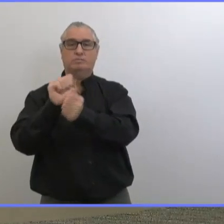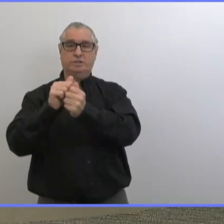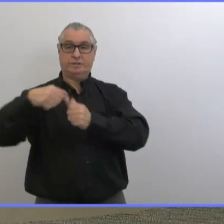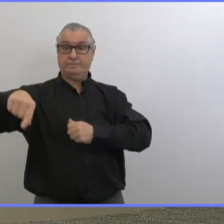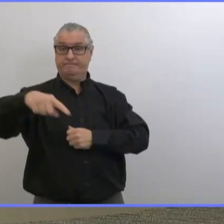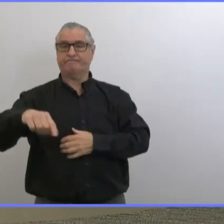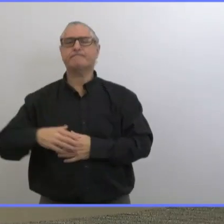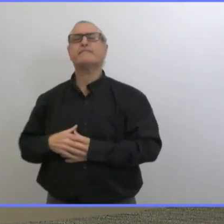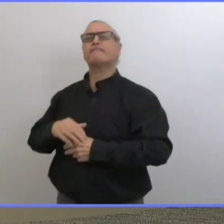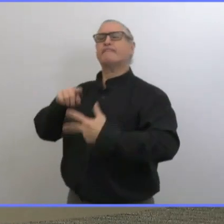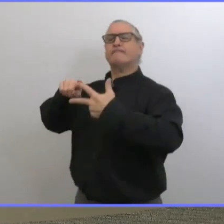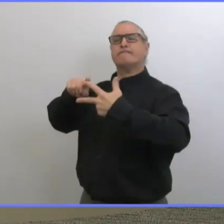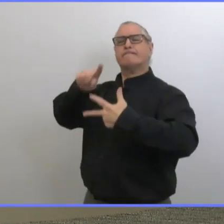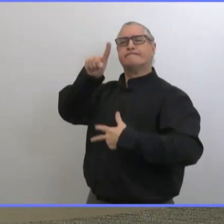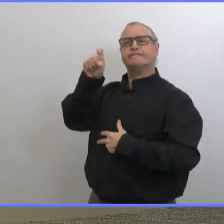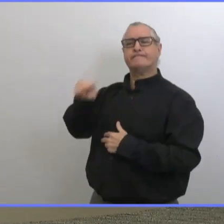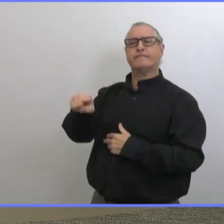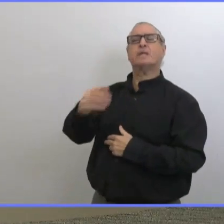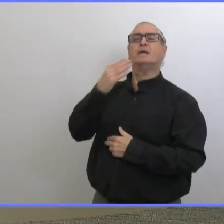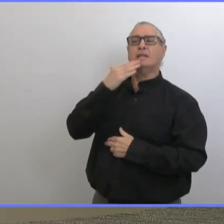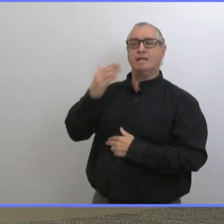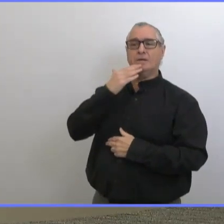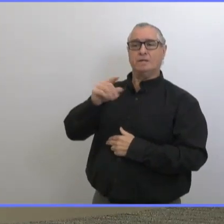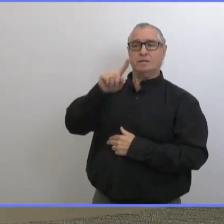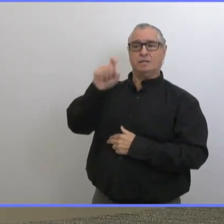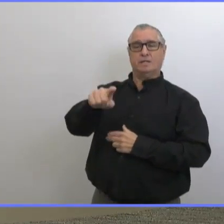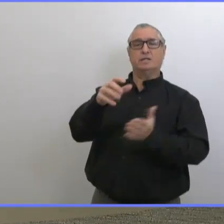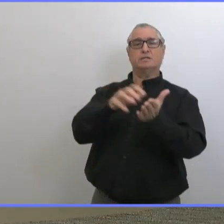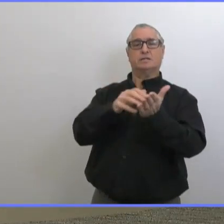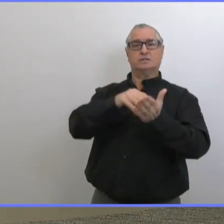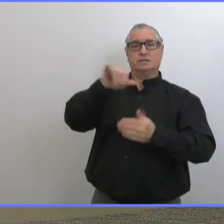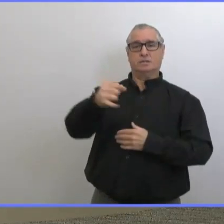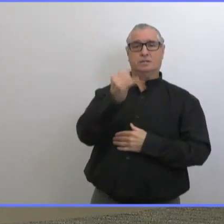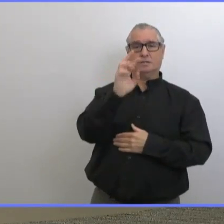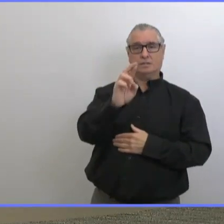Merci. Ma deuxième question est pour le docteur Reimer.